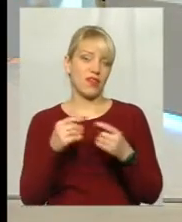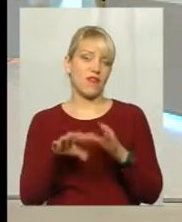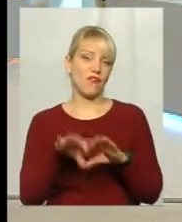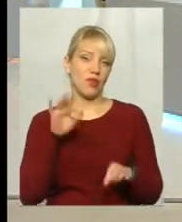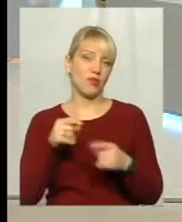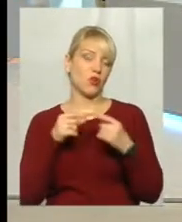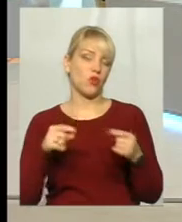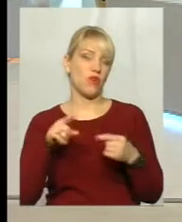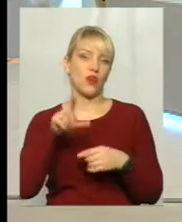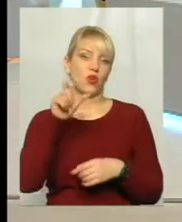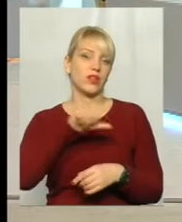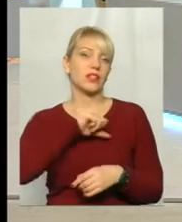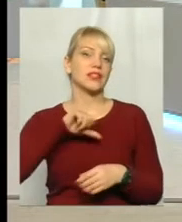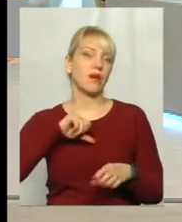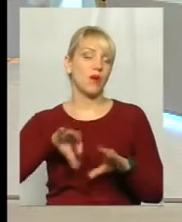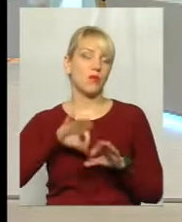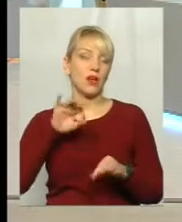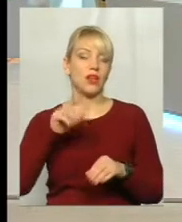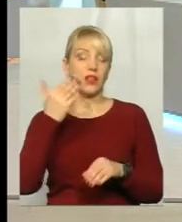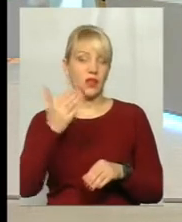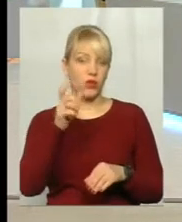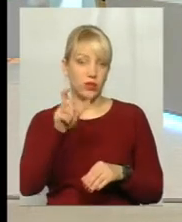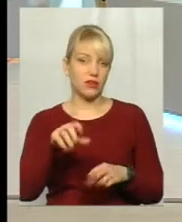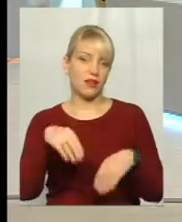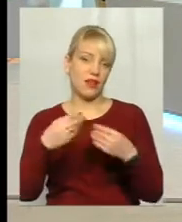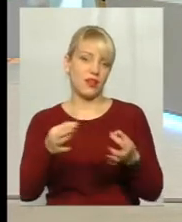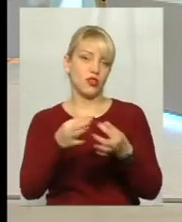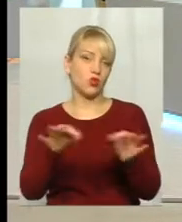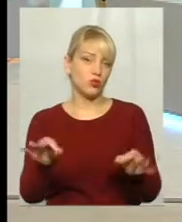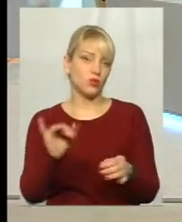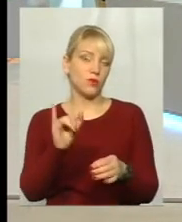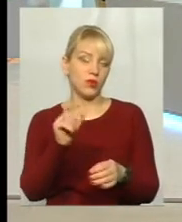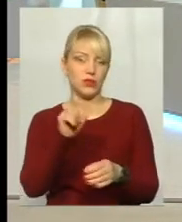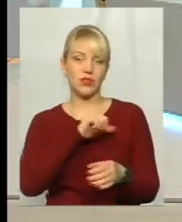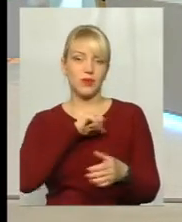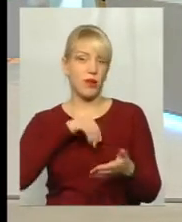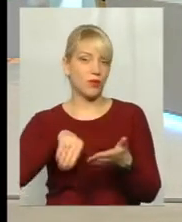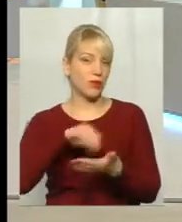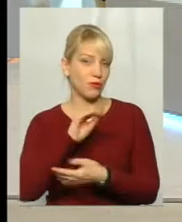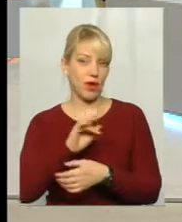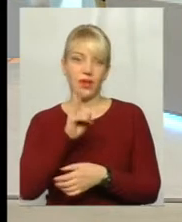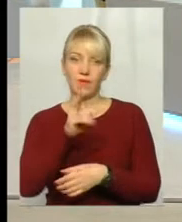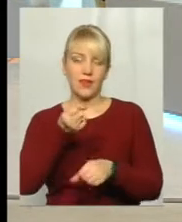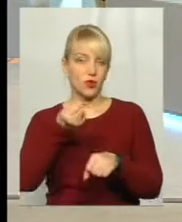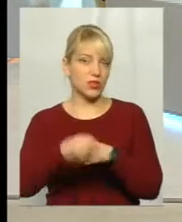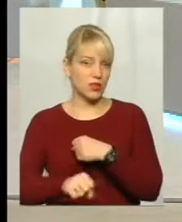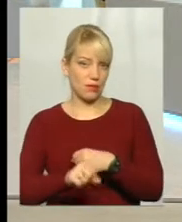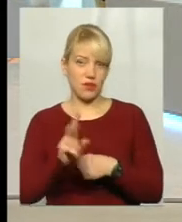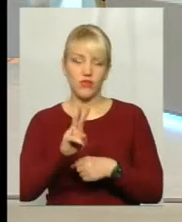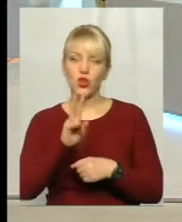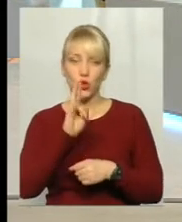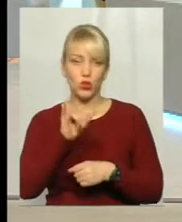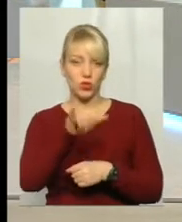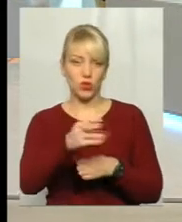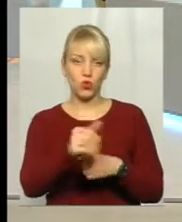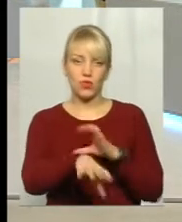вільно вибирає цей. Її дали доступ до цього товару, вона придбала його, її ніхто, як кажуть, з кишені кошти не витягував. Вона